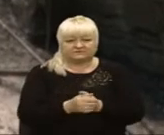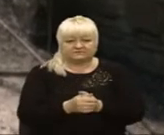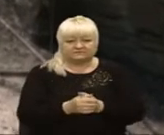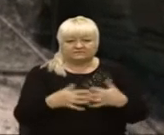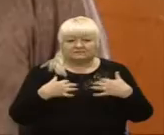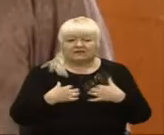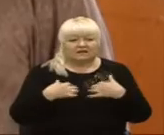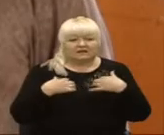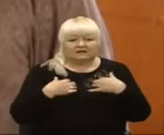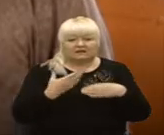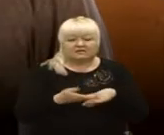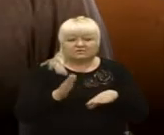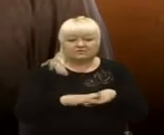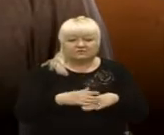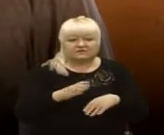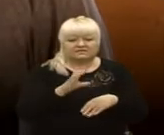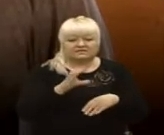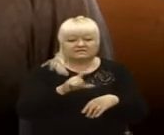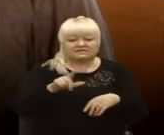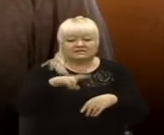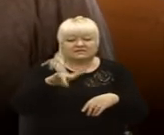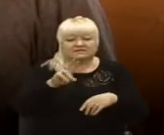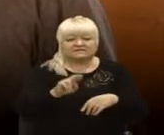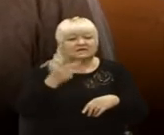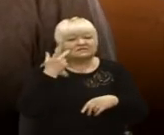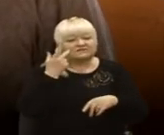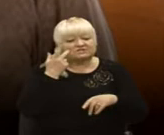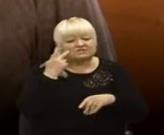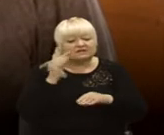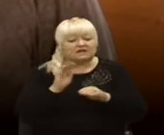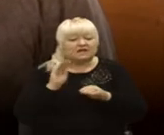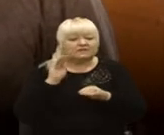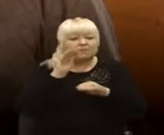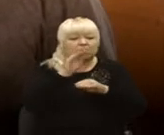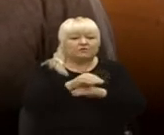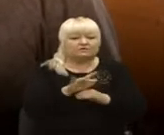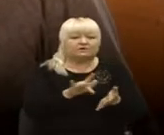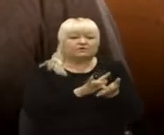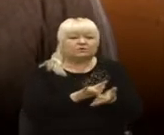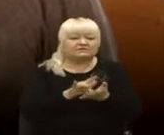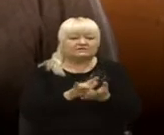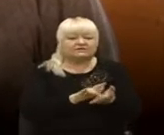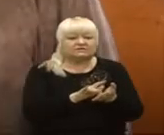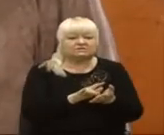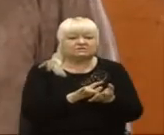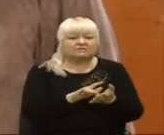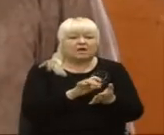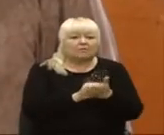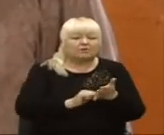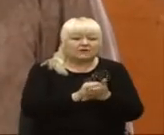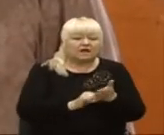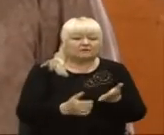прямо можна говорити. Східниця завжди наповнювалася тільки з туристичною, як туристичним податком.